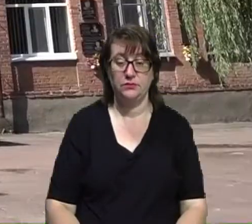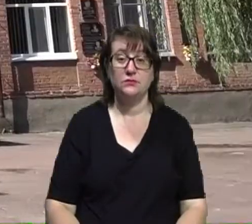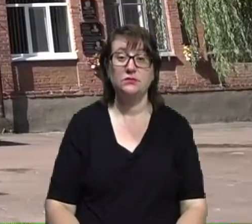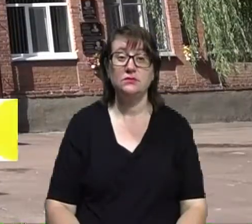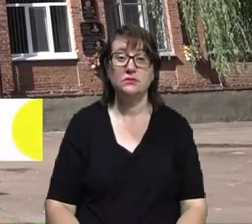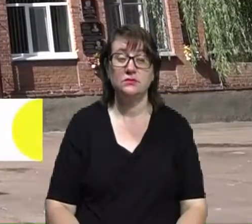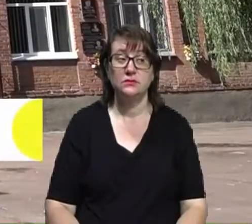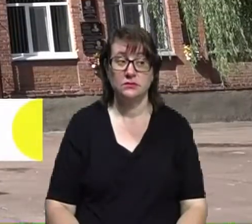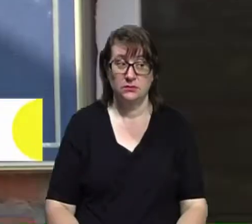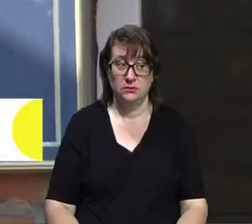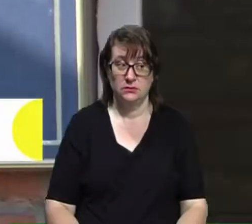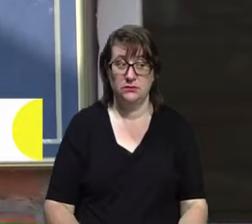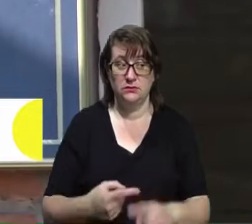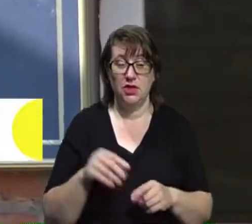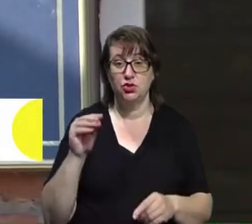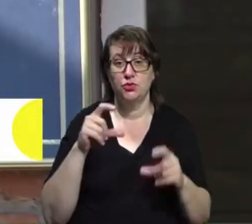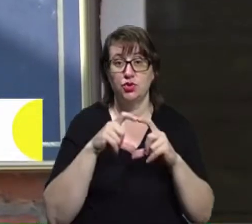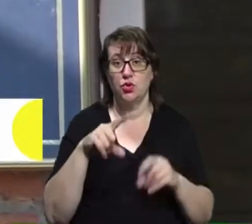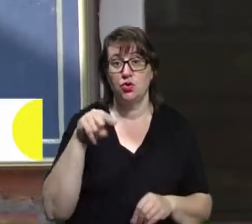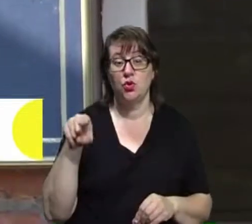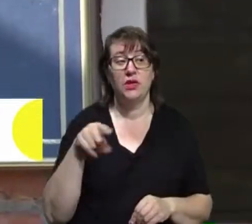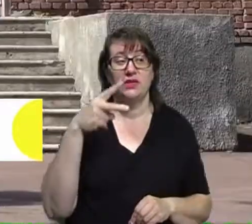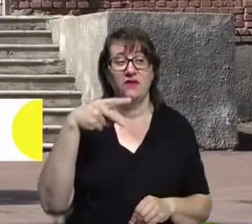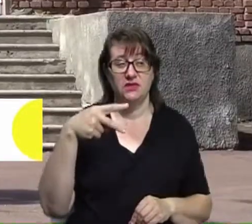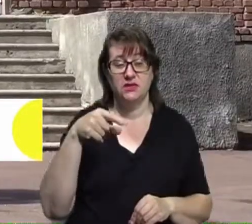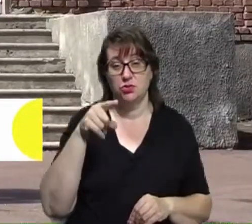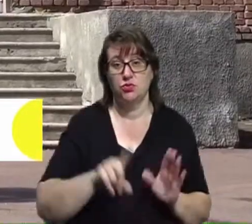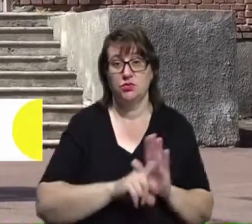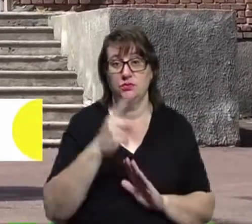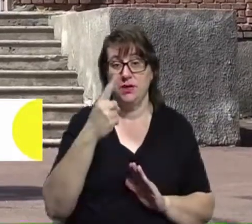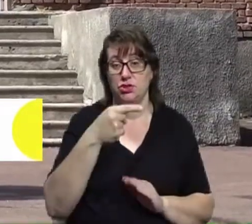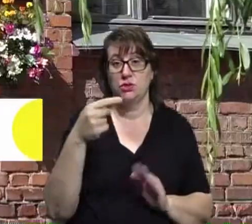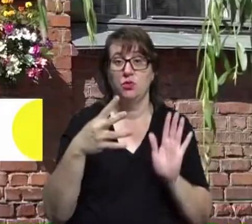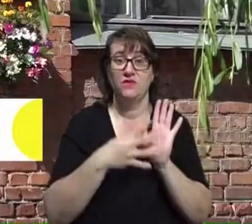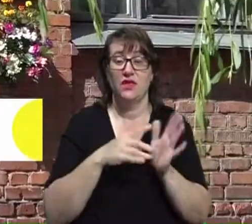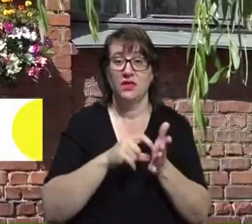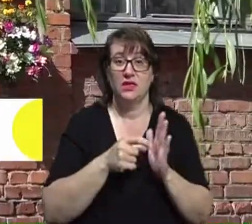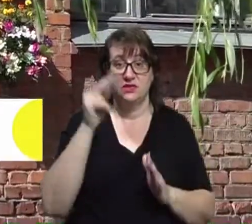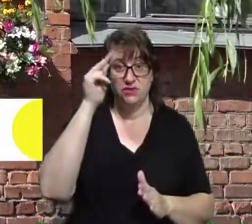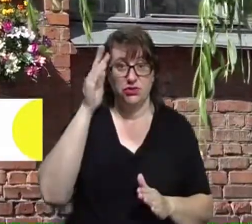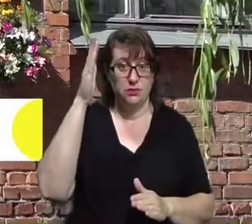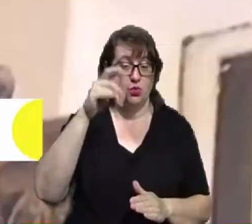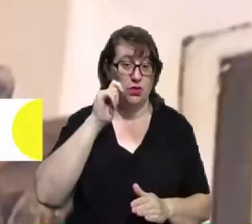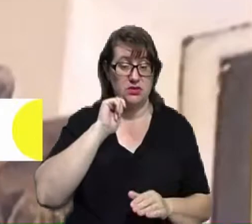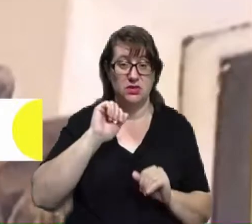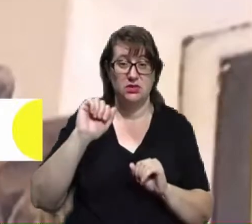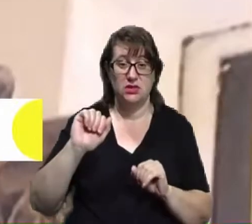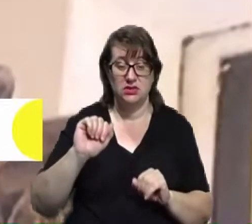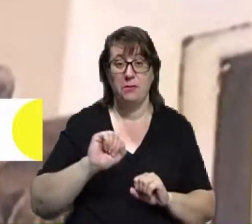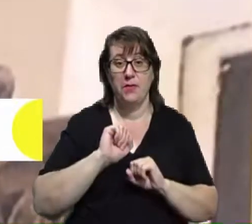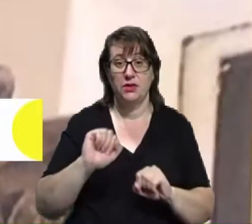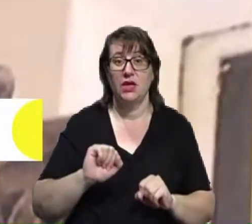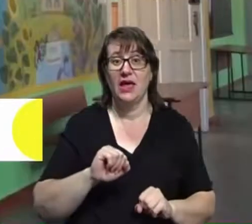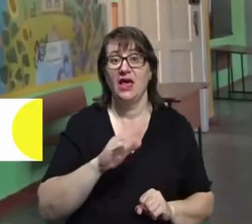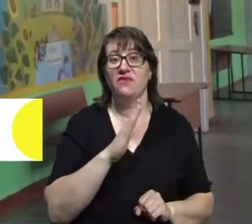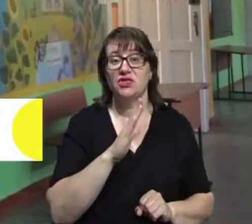Це житомирська школа номер 20. Тут із першого по дев'ятий клас навчався майбутній український захисник і патріот Д'ячеслав